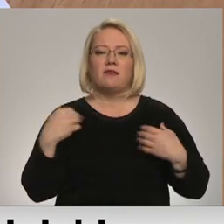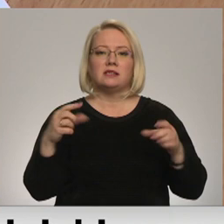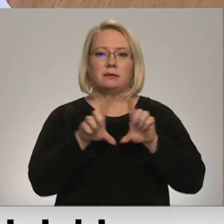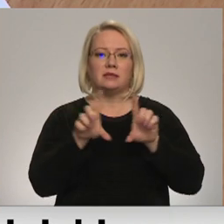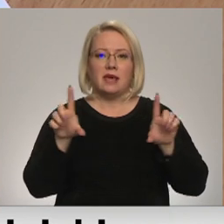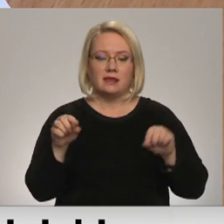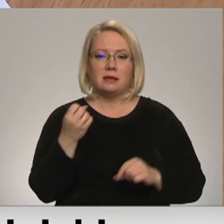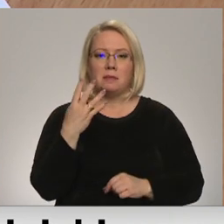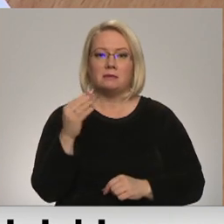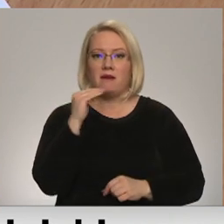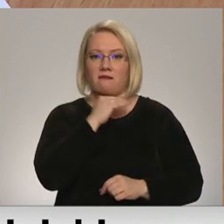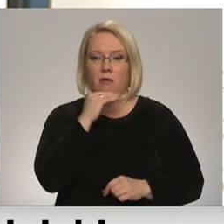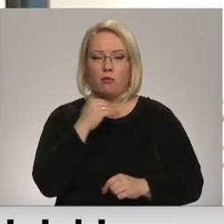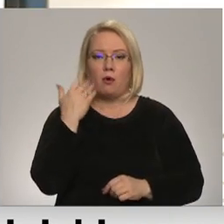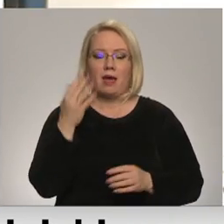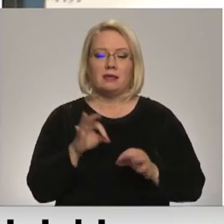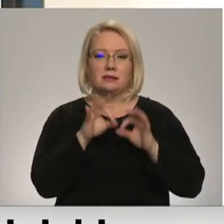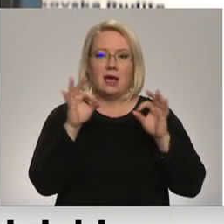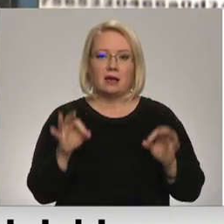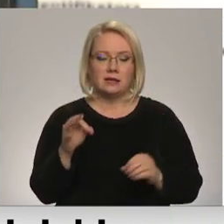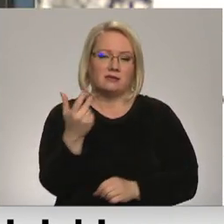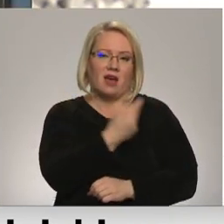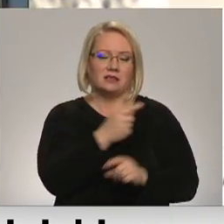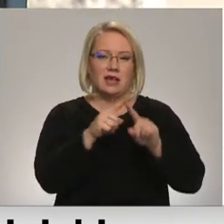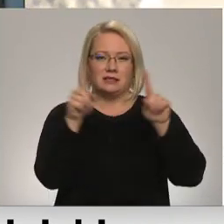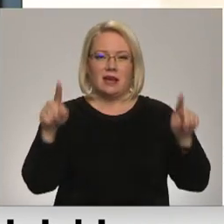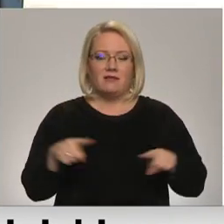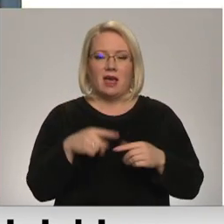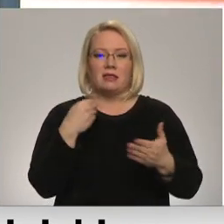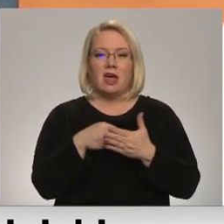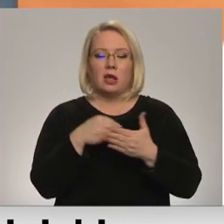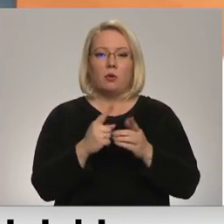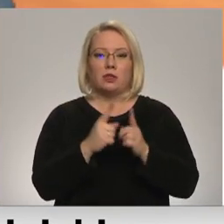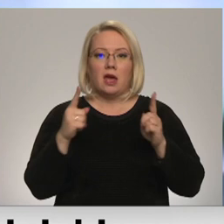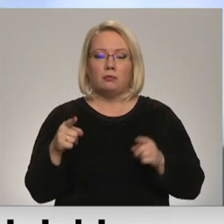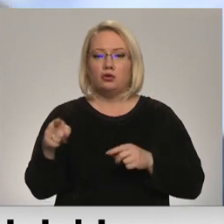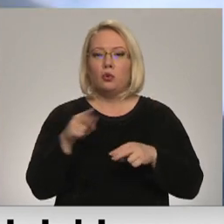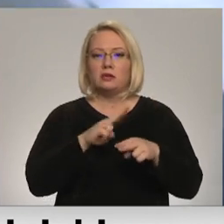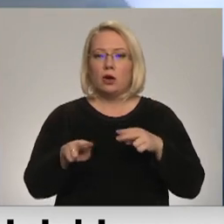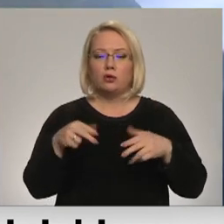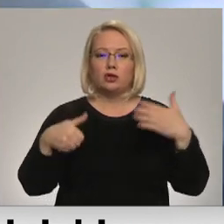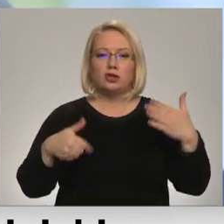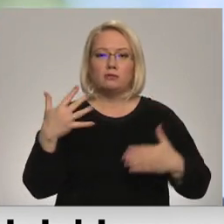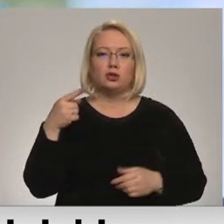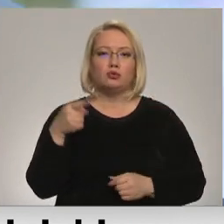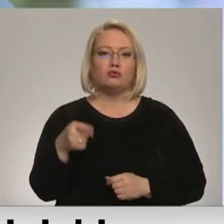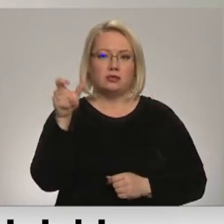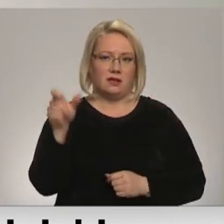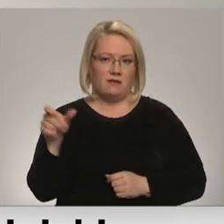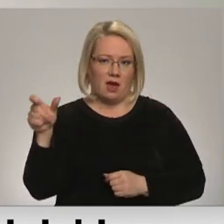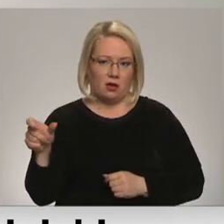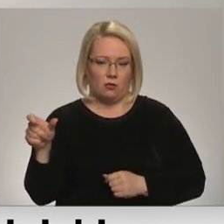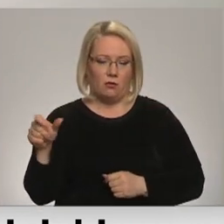15. februārijā, stās iespēkā vakcinācijas certifikātu derīguma termiņš, to varētu zaudēt teju 65 tūkstoši cilvēku.